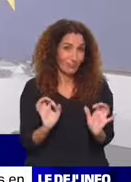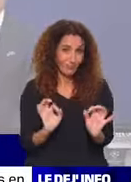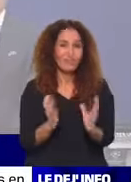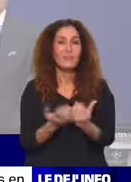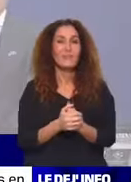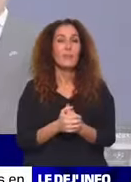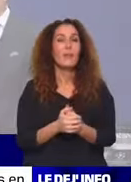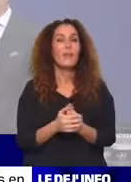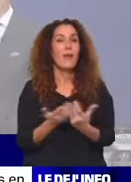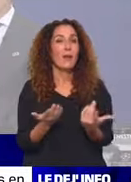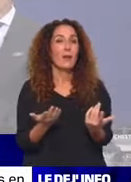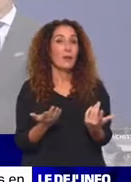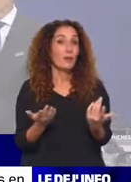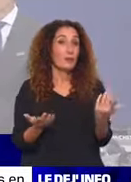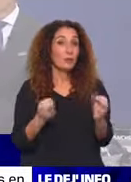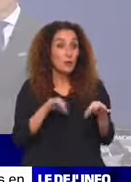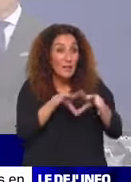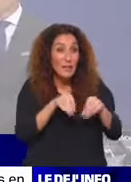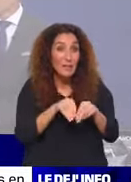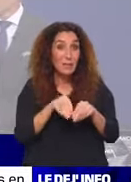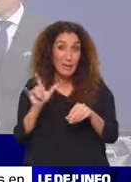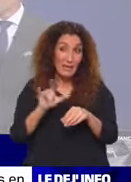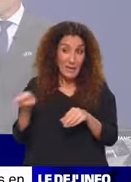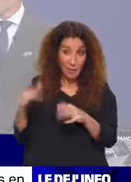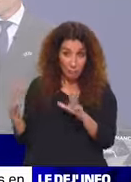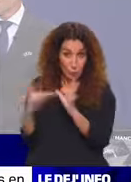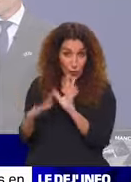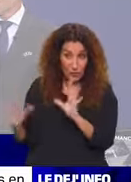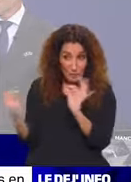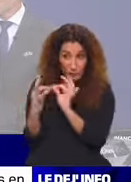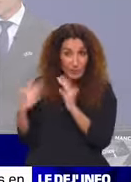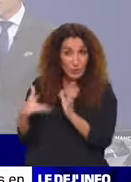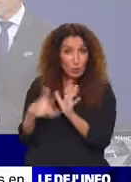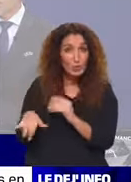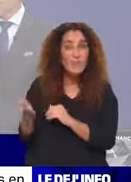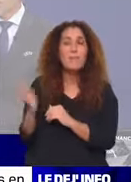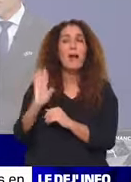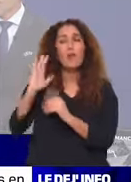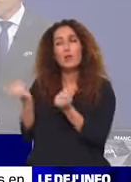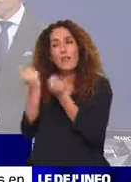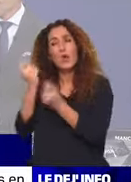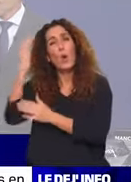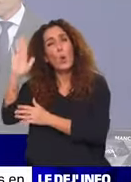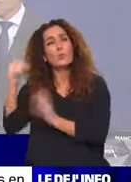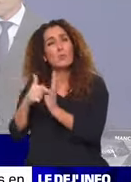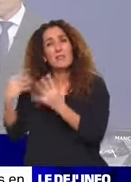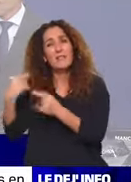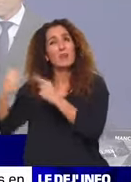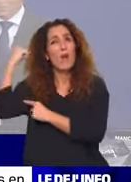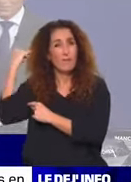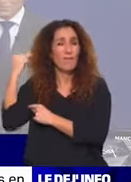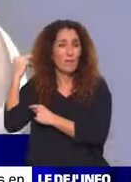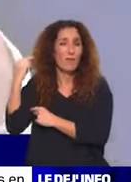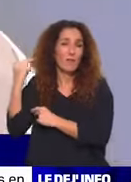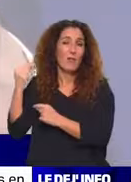Avec un adversaire que l'équipe de Lille a déjà rencontré. Mais ce n'était pas Thomas Tourelle qui était l'entraîneur. C'était en 2019, en phase de